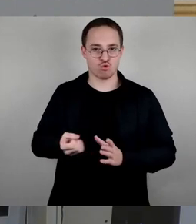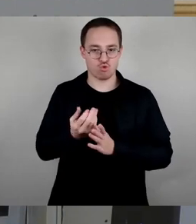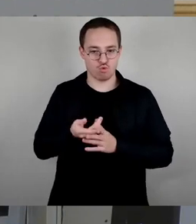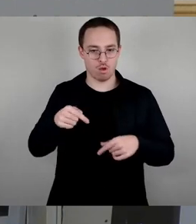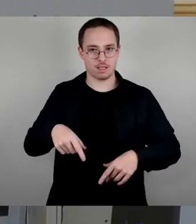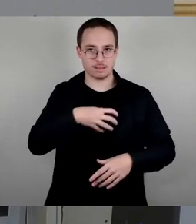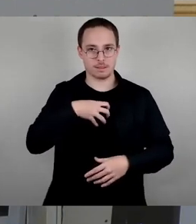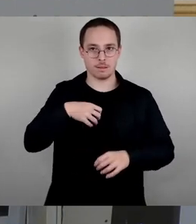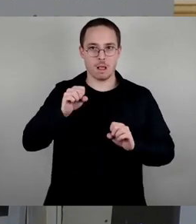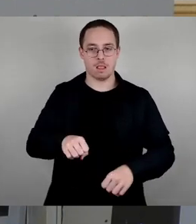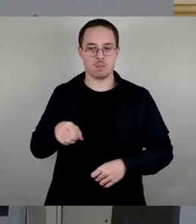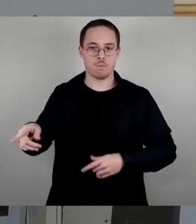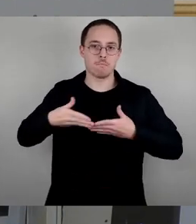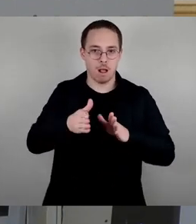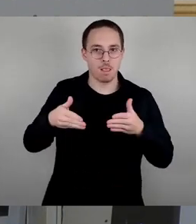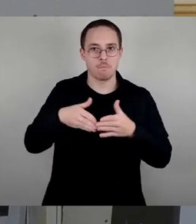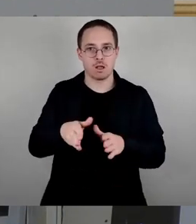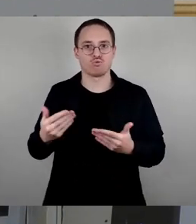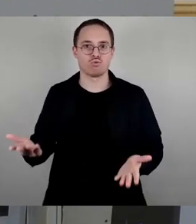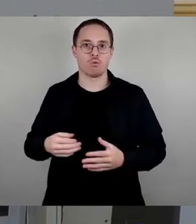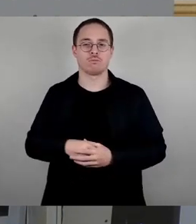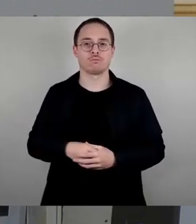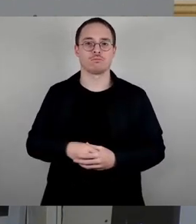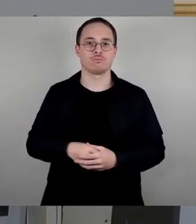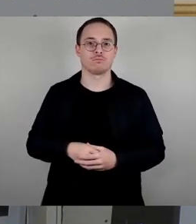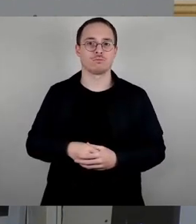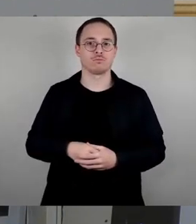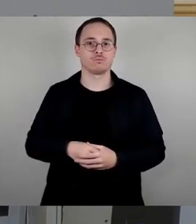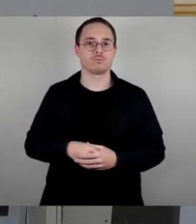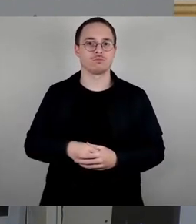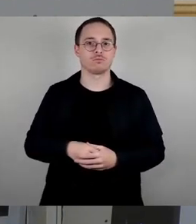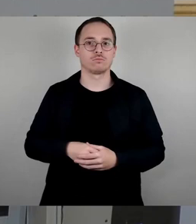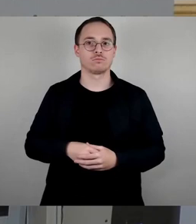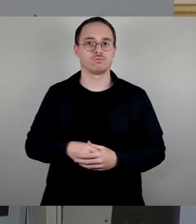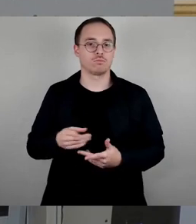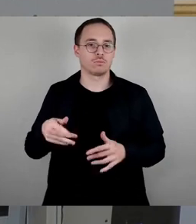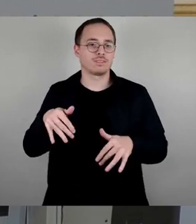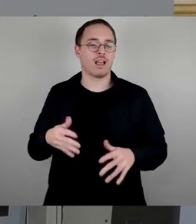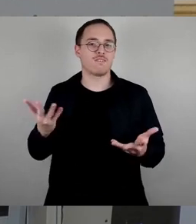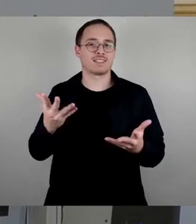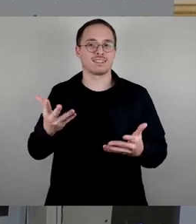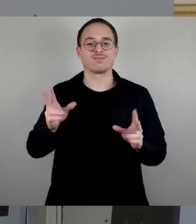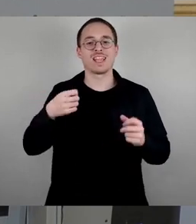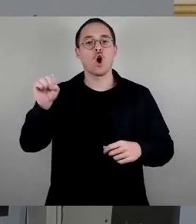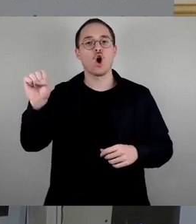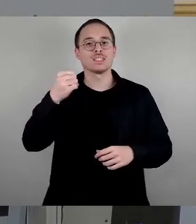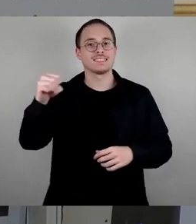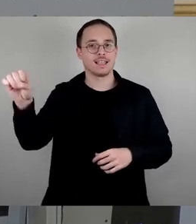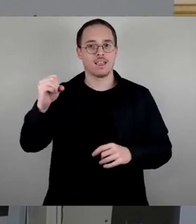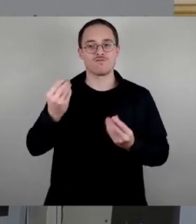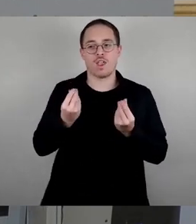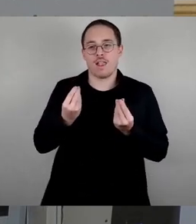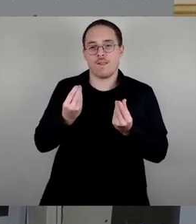schön baden gehen kann. In der Vostra gibt es ein Ostsee-Feeling und das Besondere in Dölchen ist die grüne Umgebung, die Liegewiese,